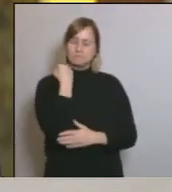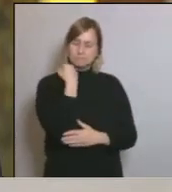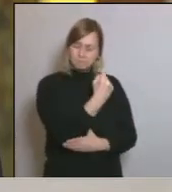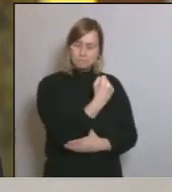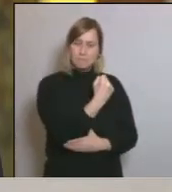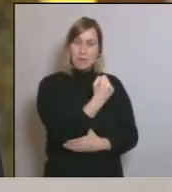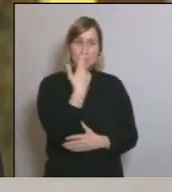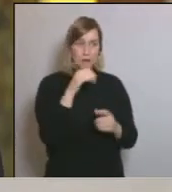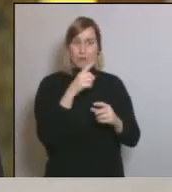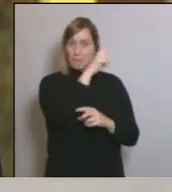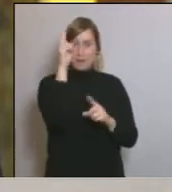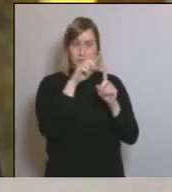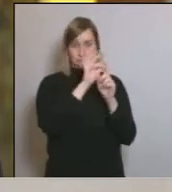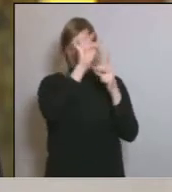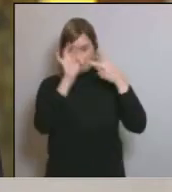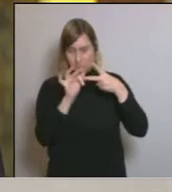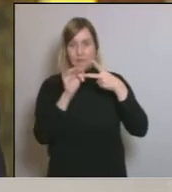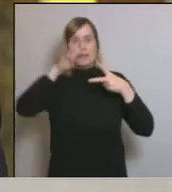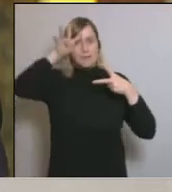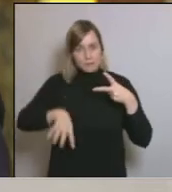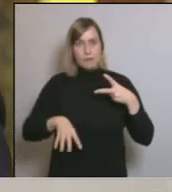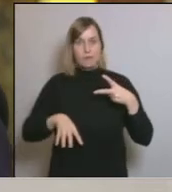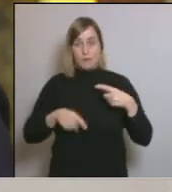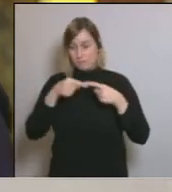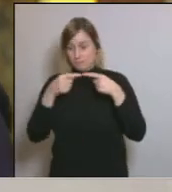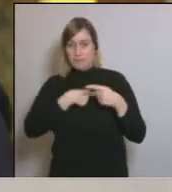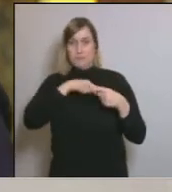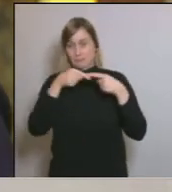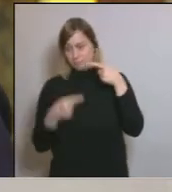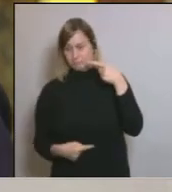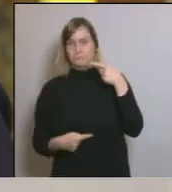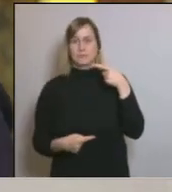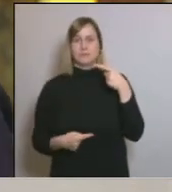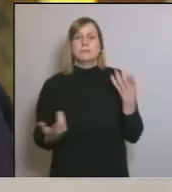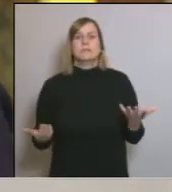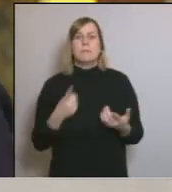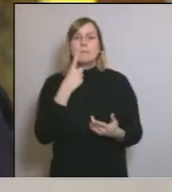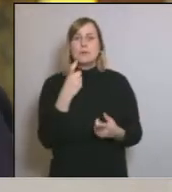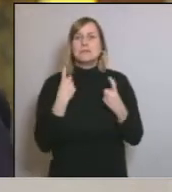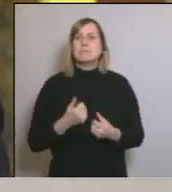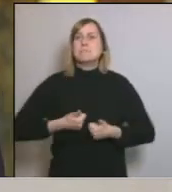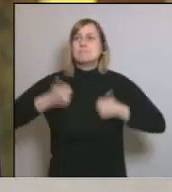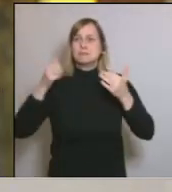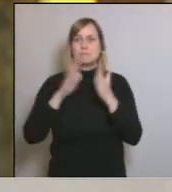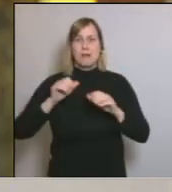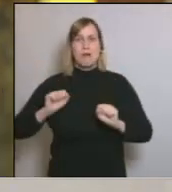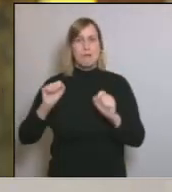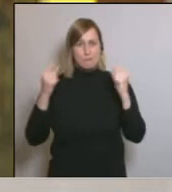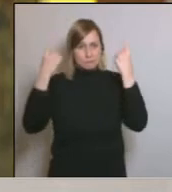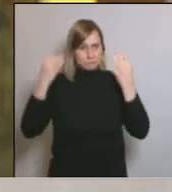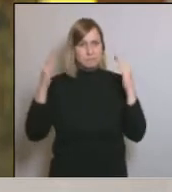darrere i la resta de l'estat espanyol a continuació. Què més ens cal per decartar aquest confinament absolut de tothom a casa?